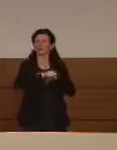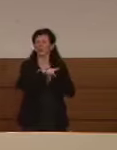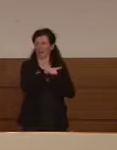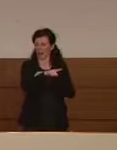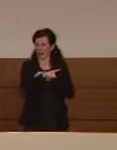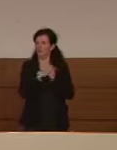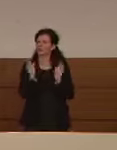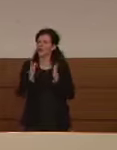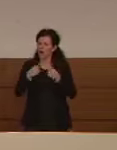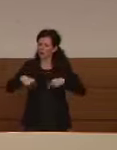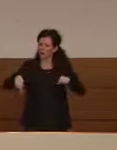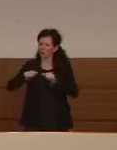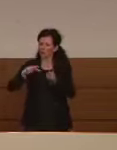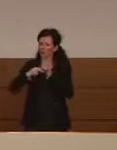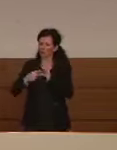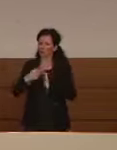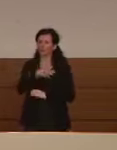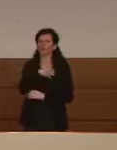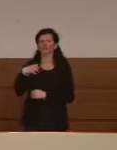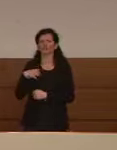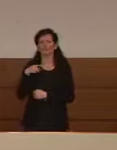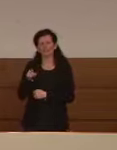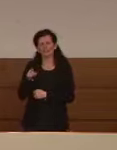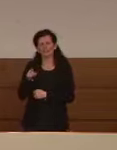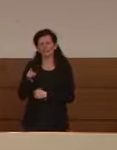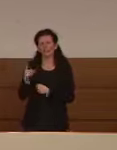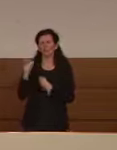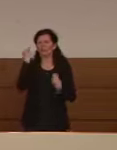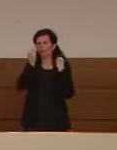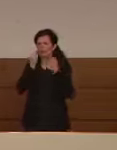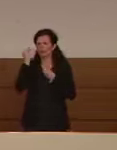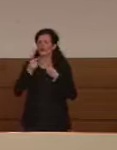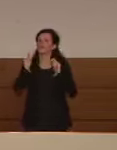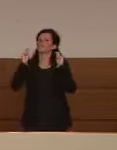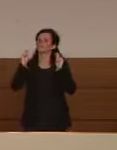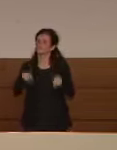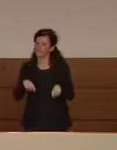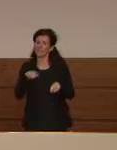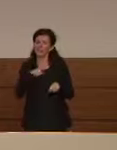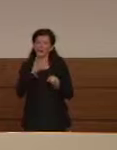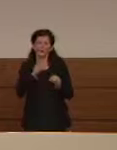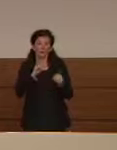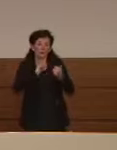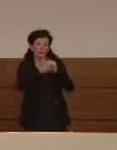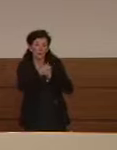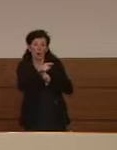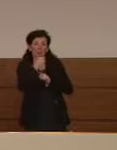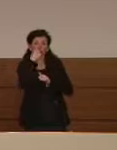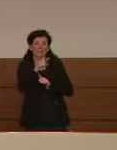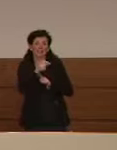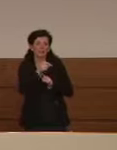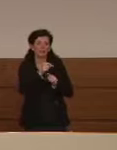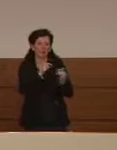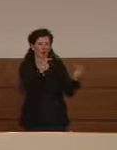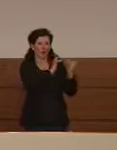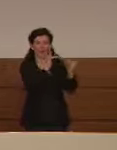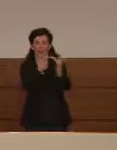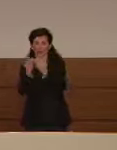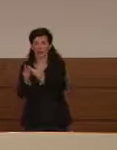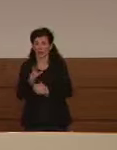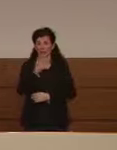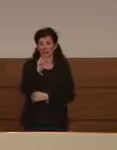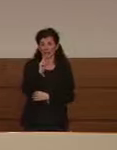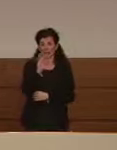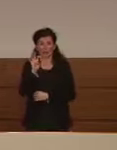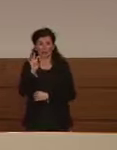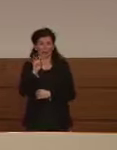tecnico-scientifico, è pensabile di dare il via libera a uno sport di contatto che riguarda 30-40 atleti più